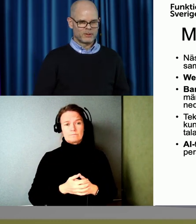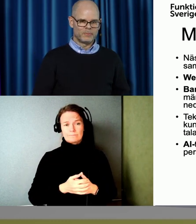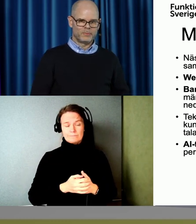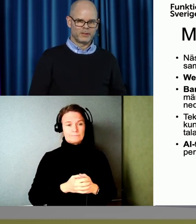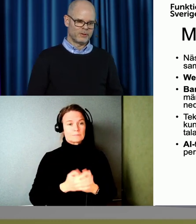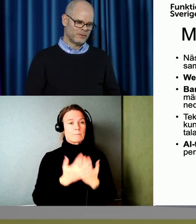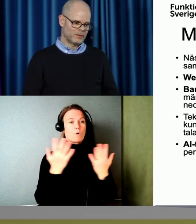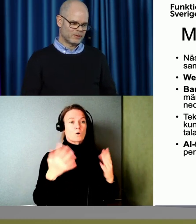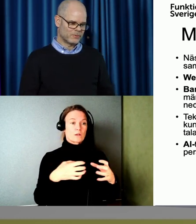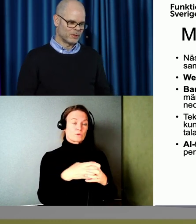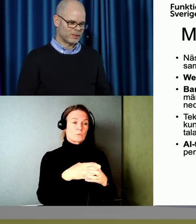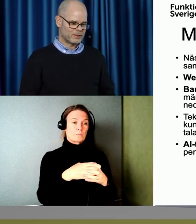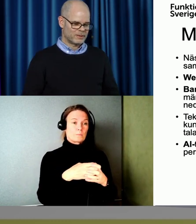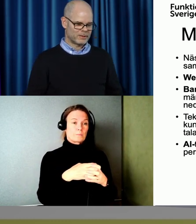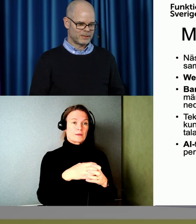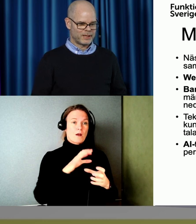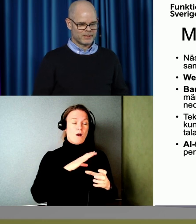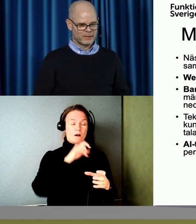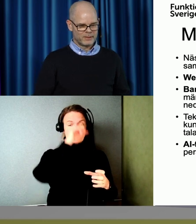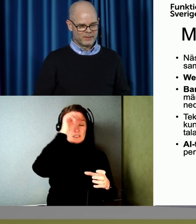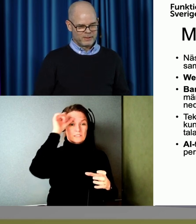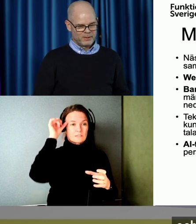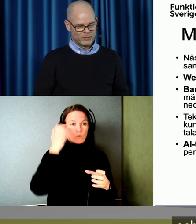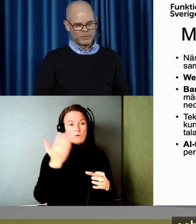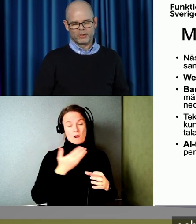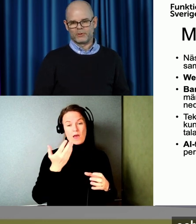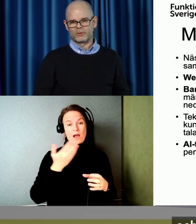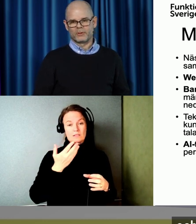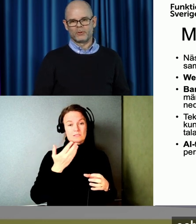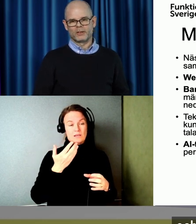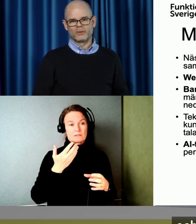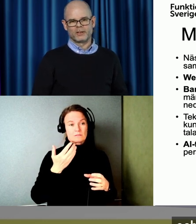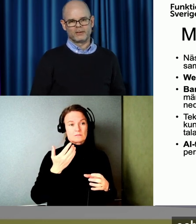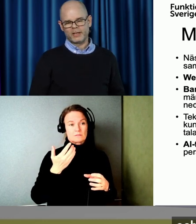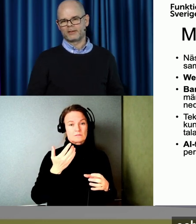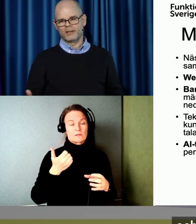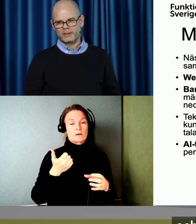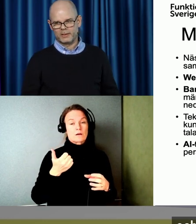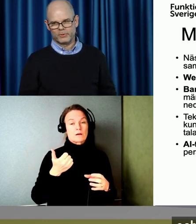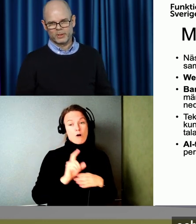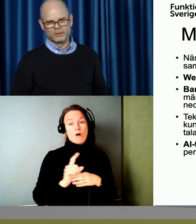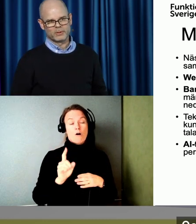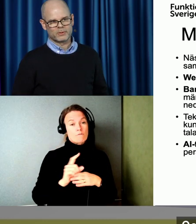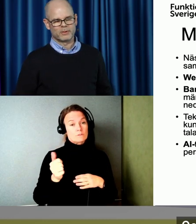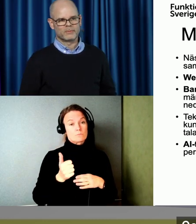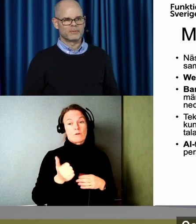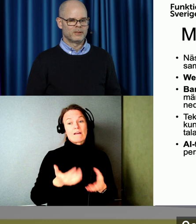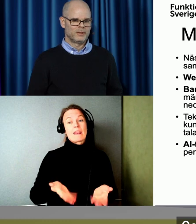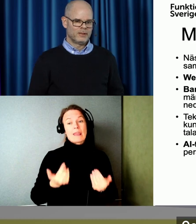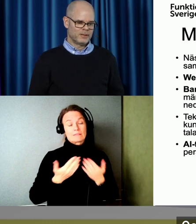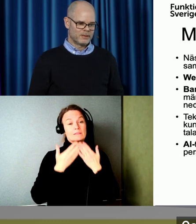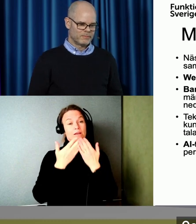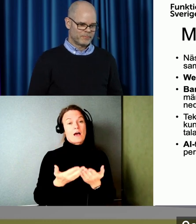Många grupper har svårt att läsa. Och det behövs också många gånger lättläst information och så.